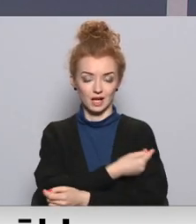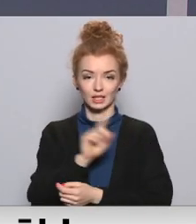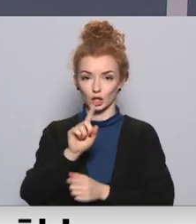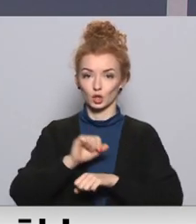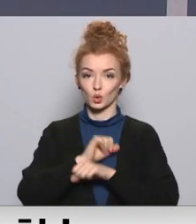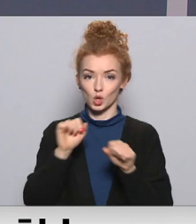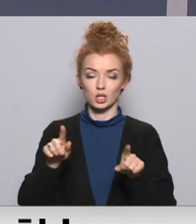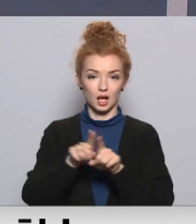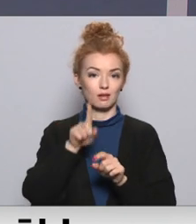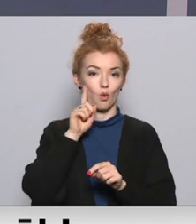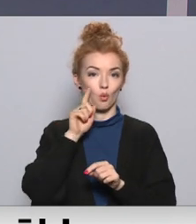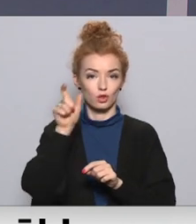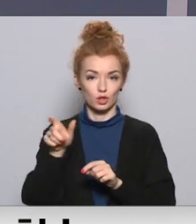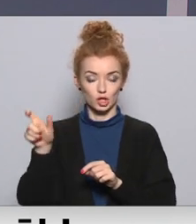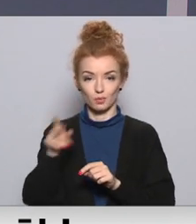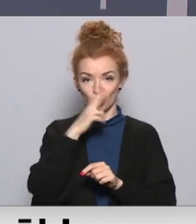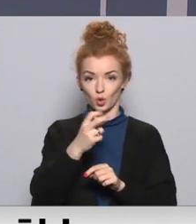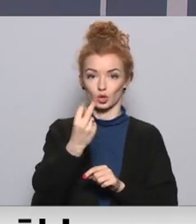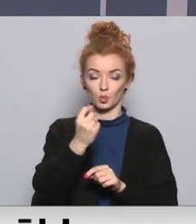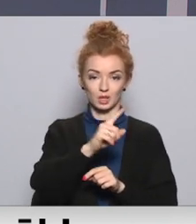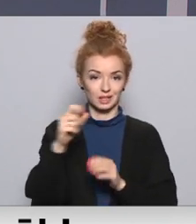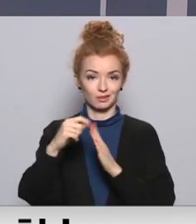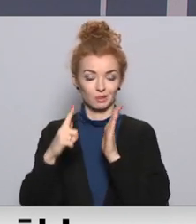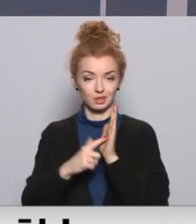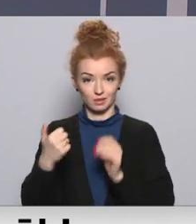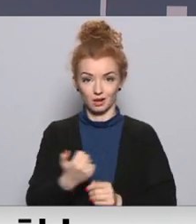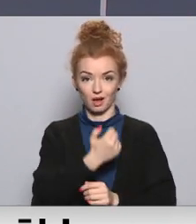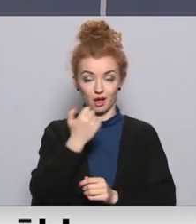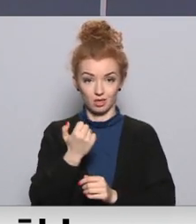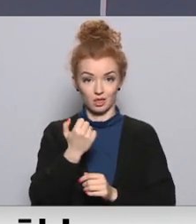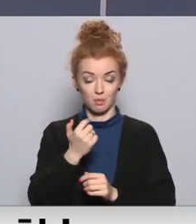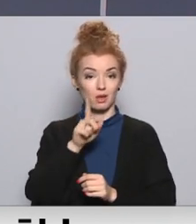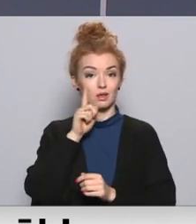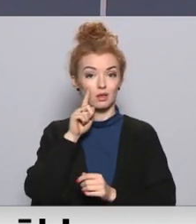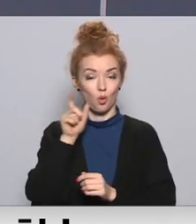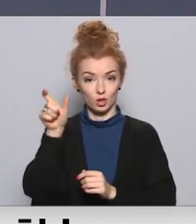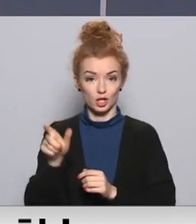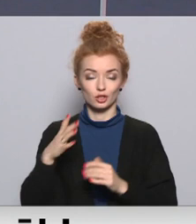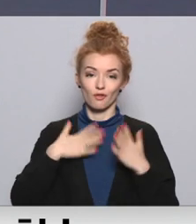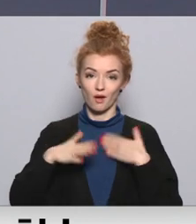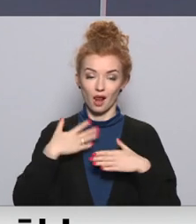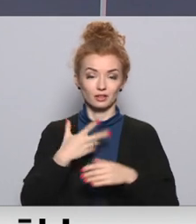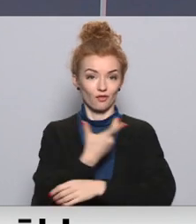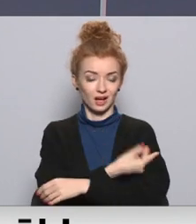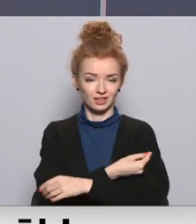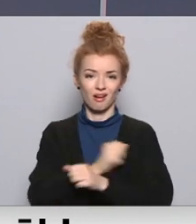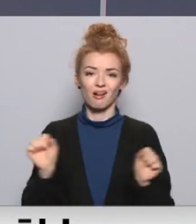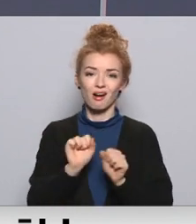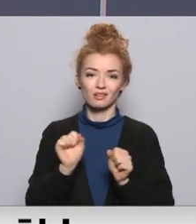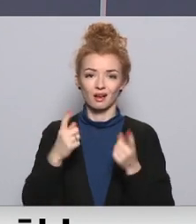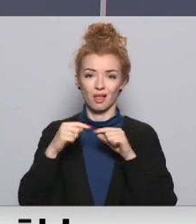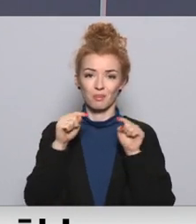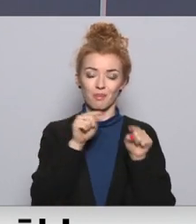drošas arī jauniešiem vecumā no 12 līdz 17 gadiem. Kaut arī jaunieši vēlas vakcinēties un ātrāk atgriezties